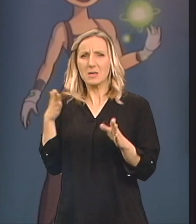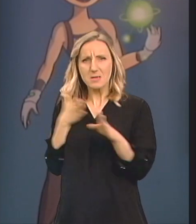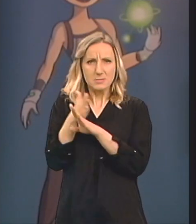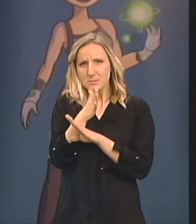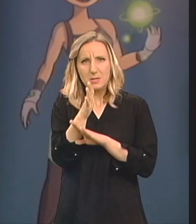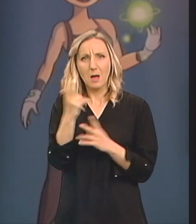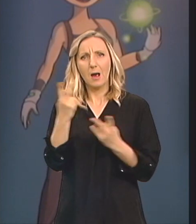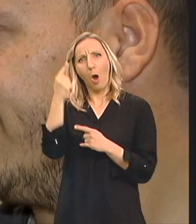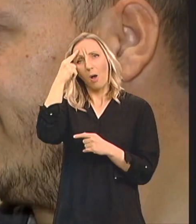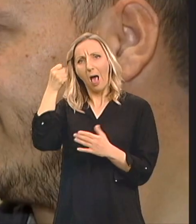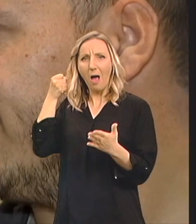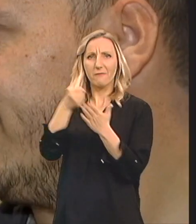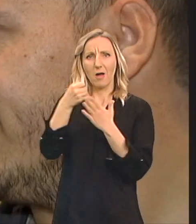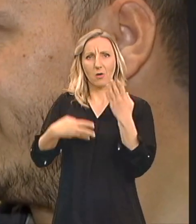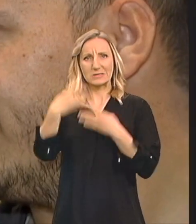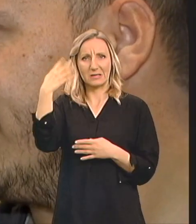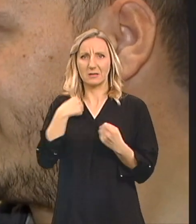ne idem glavom kroz zidu